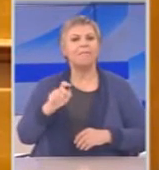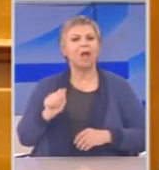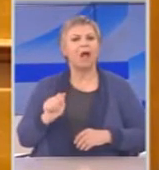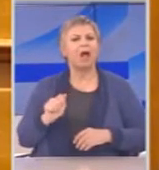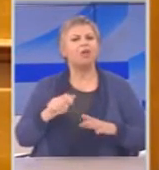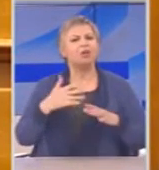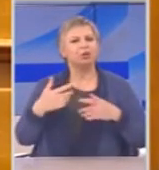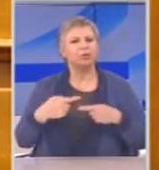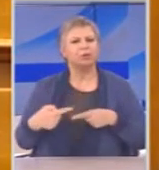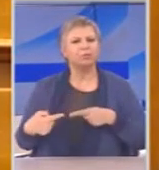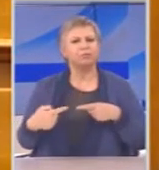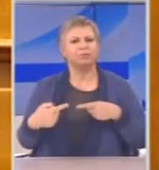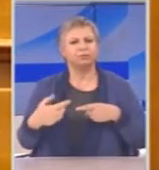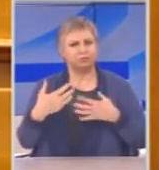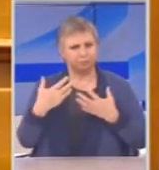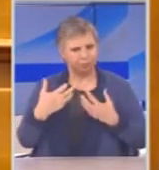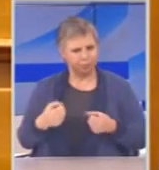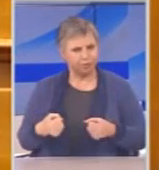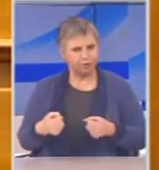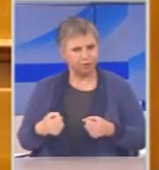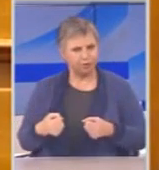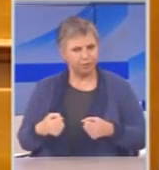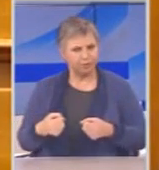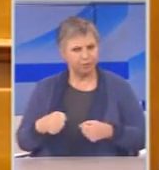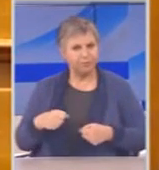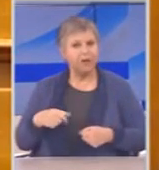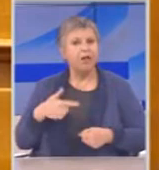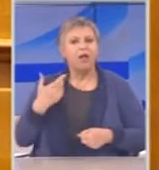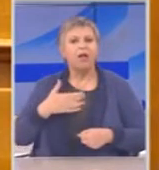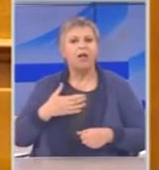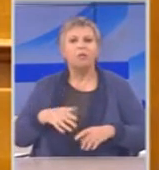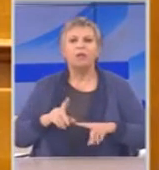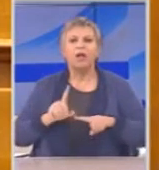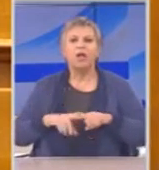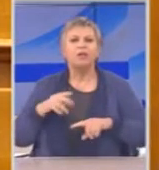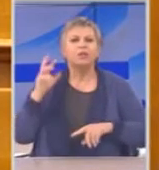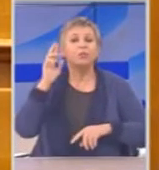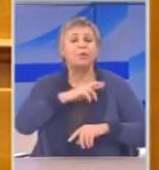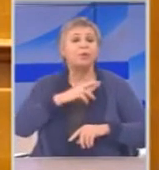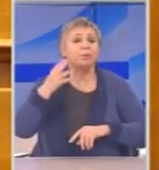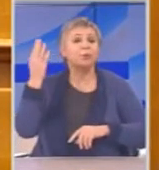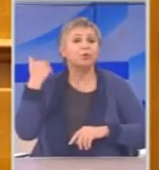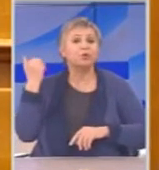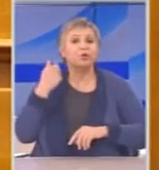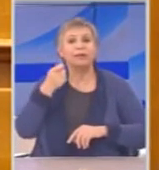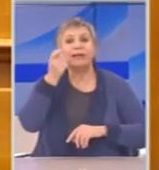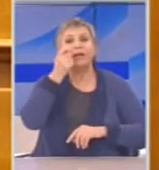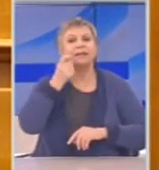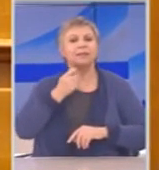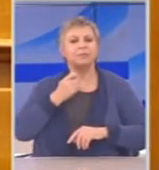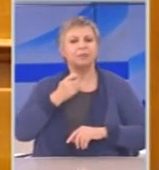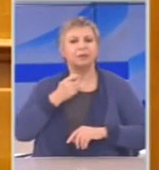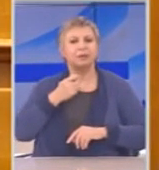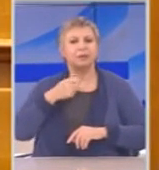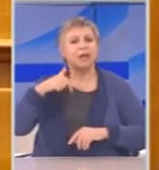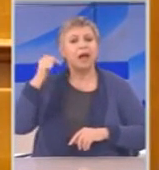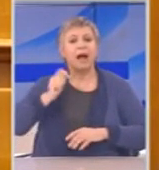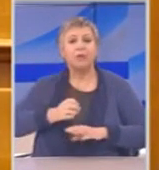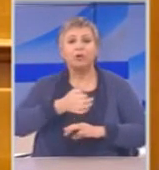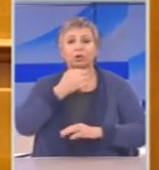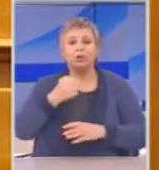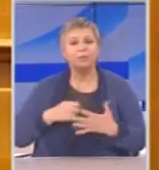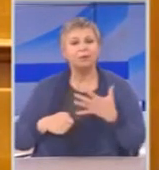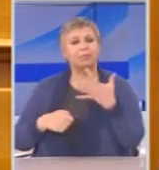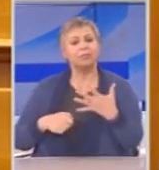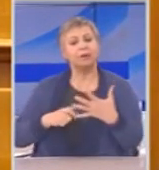είπε ο τότε Πρωθυπουργός της χώρας, ο κύριος Σιμίτης. Αυτή η φράση ήταν πέντε λέξεις αν δεν κάνω λάθος.